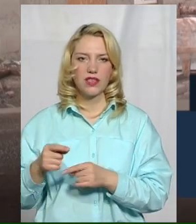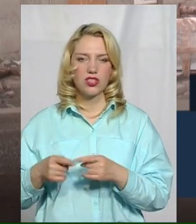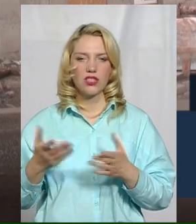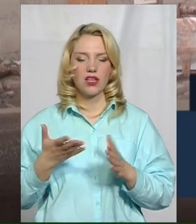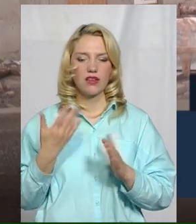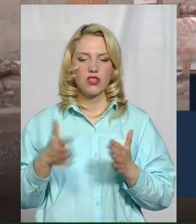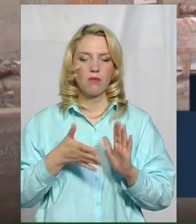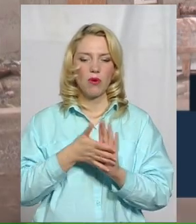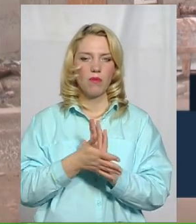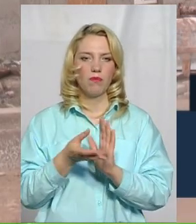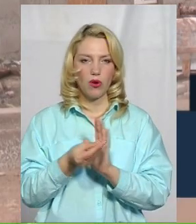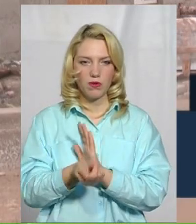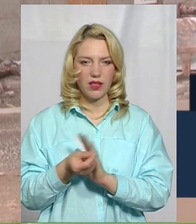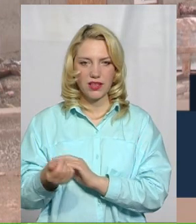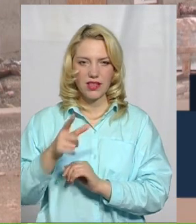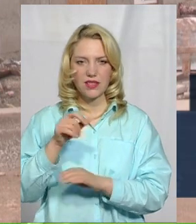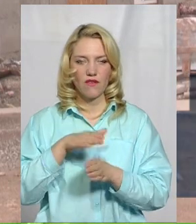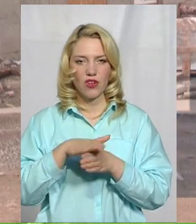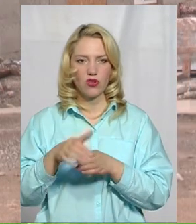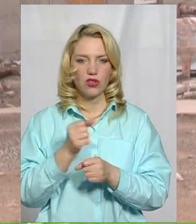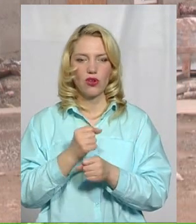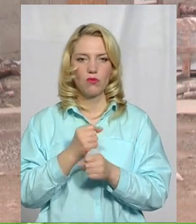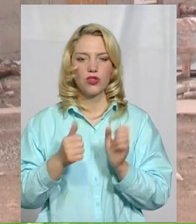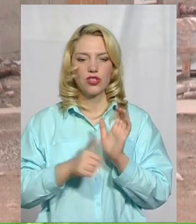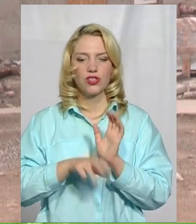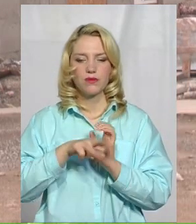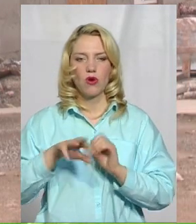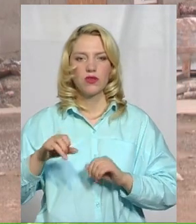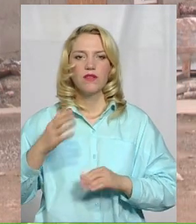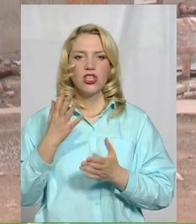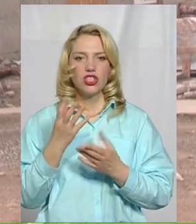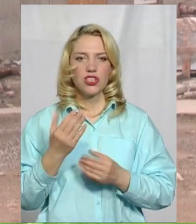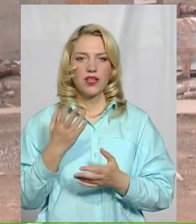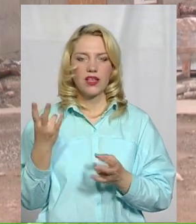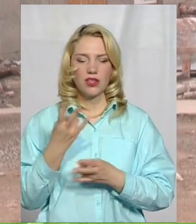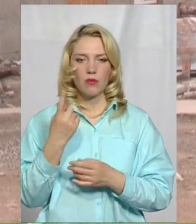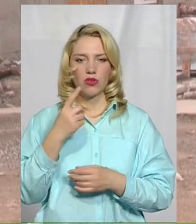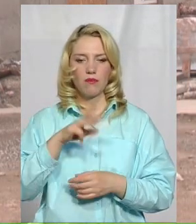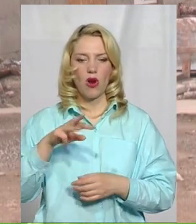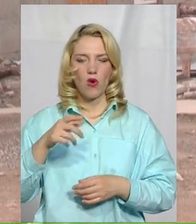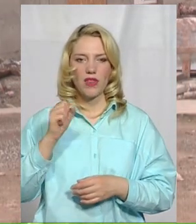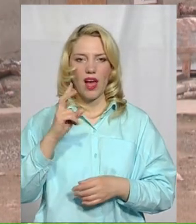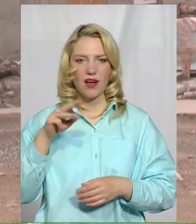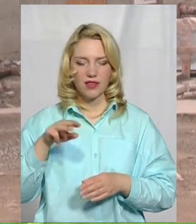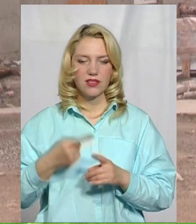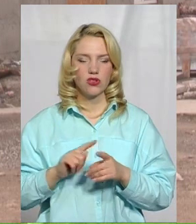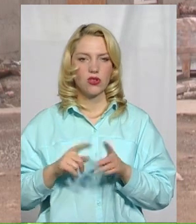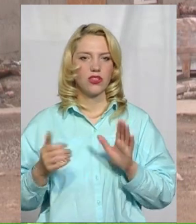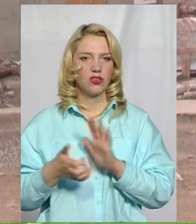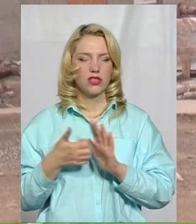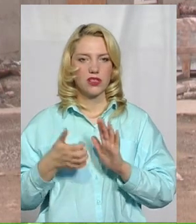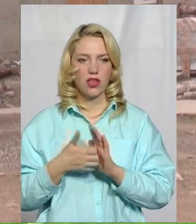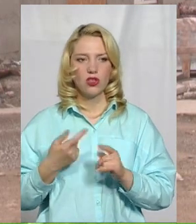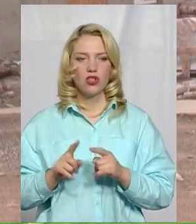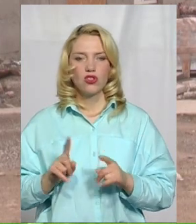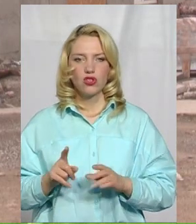за виконані роботи 6 мільйонів. Зараз на розгляді в нас акти ще на 1 мільйон. Цього є недостатньо, бо як тому, щоб